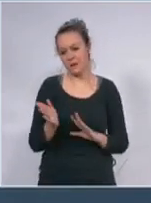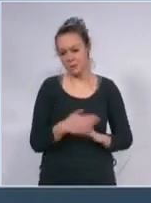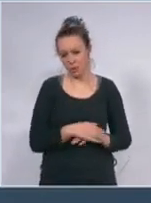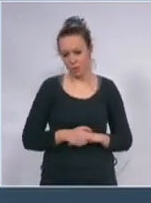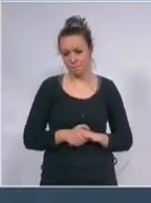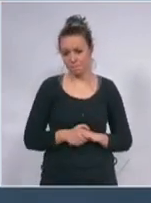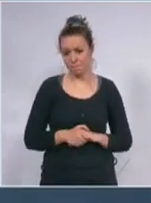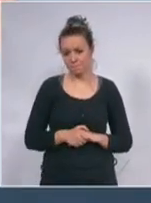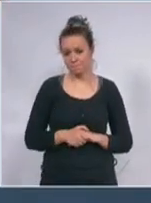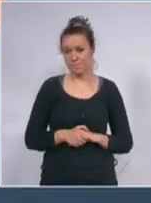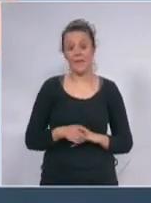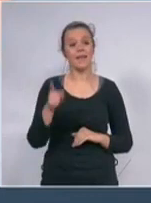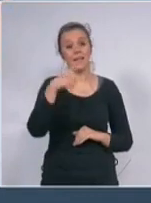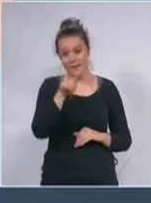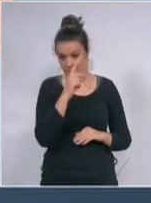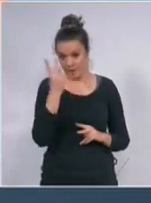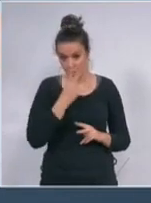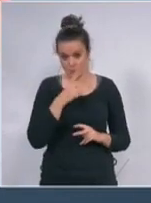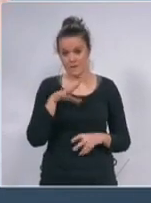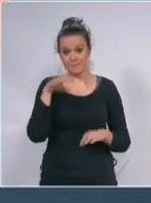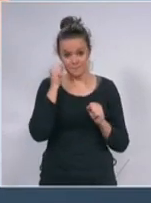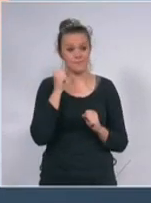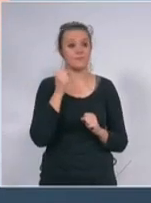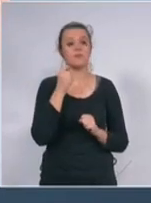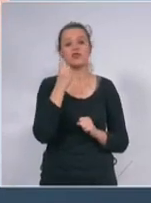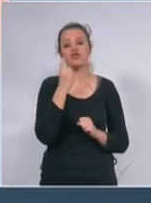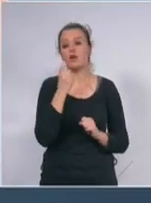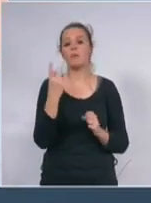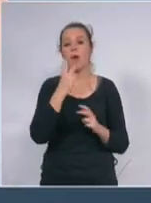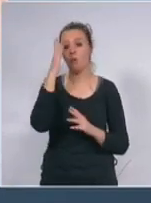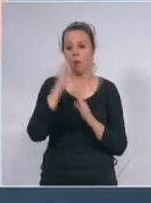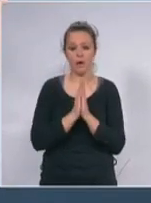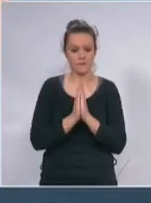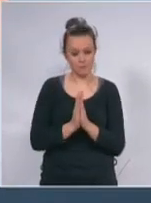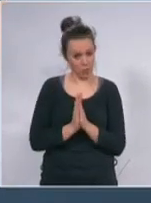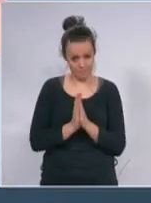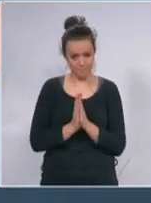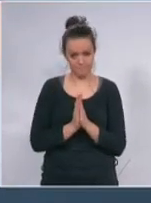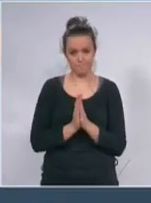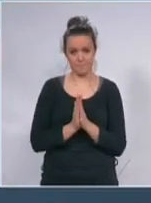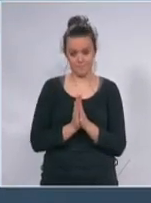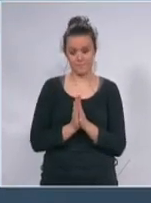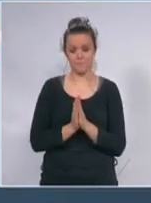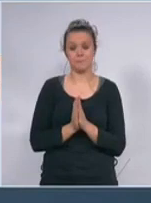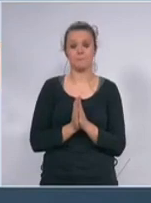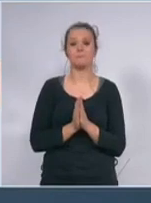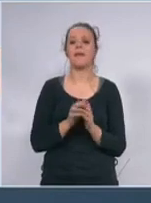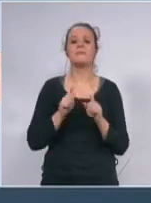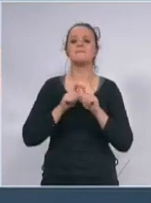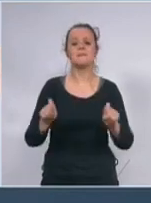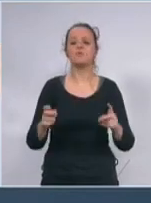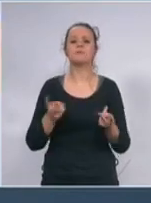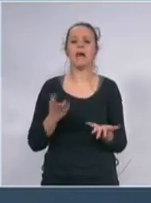da bi ljude razumeli još jednom ko Boga vas molim saslušajte me dakle taj virus se širi ili dodirom